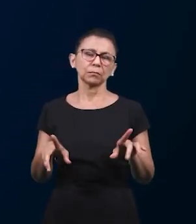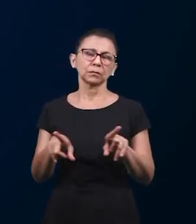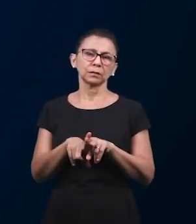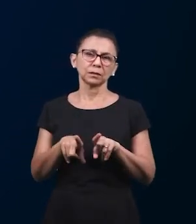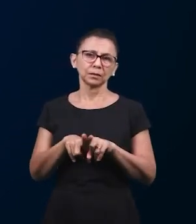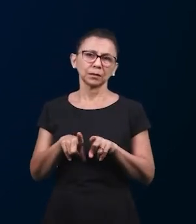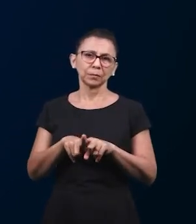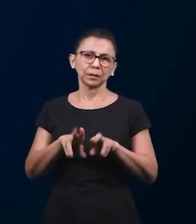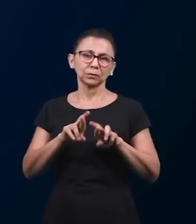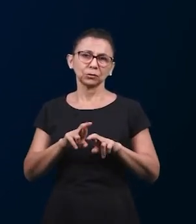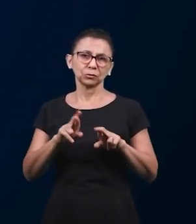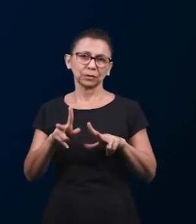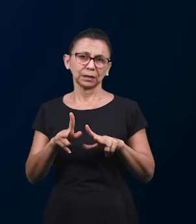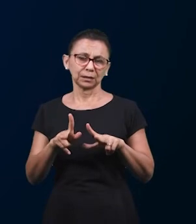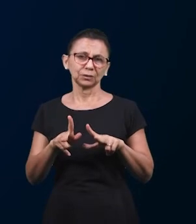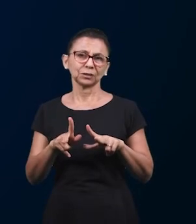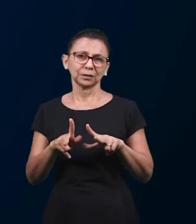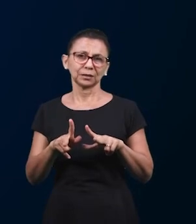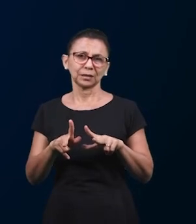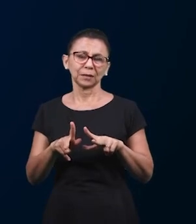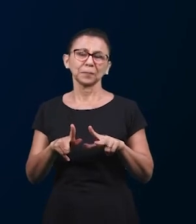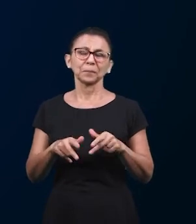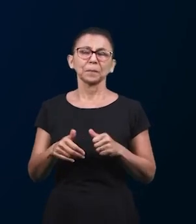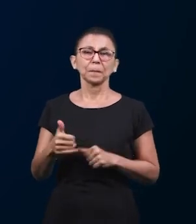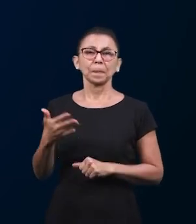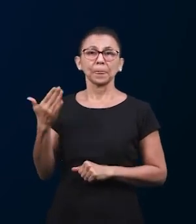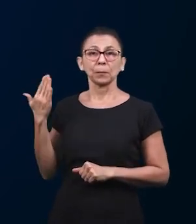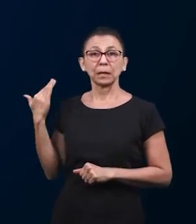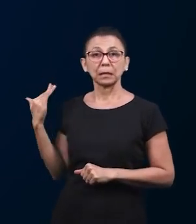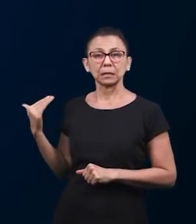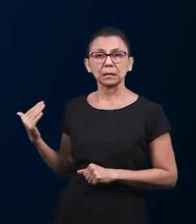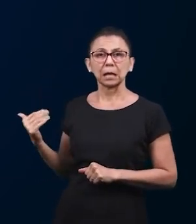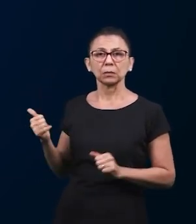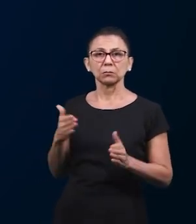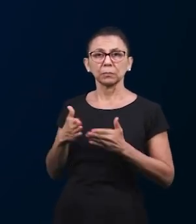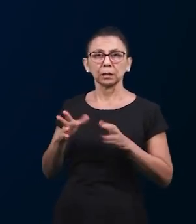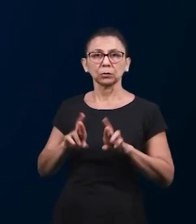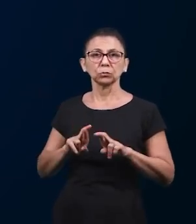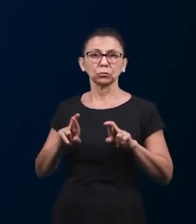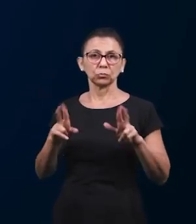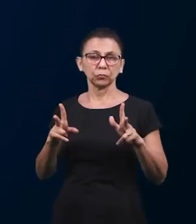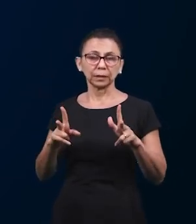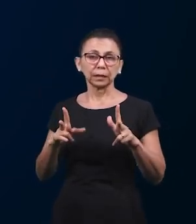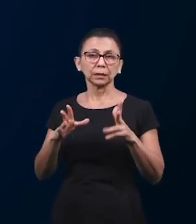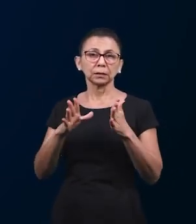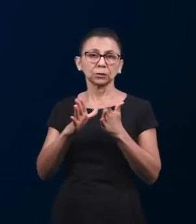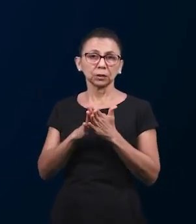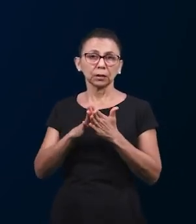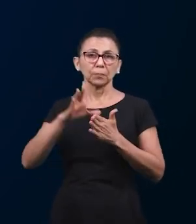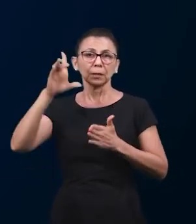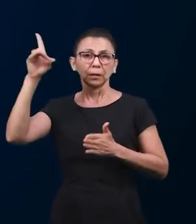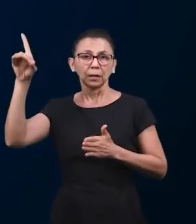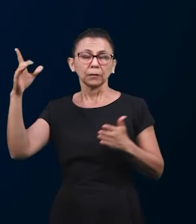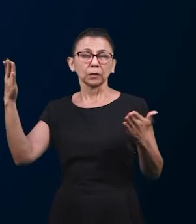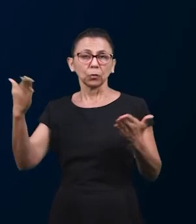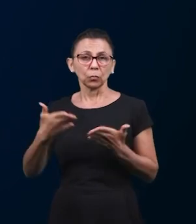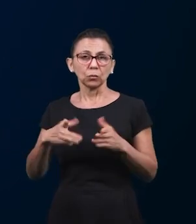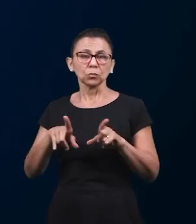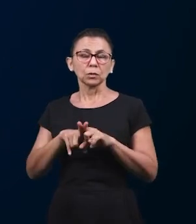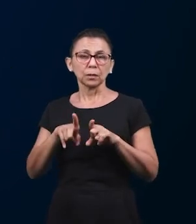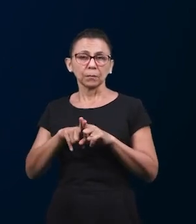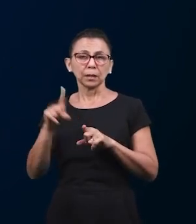Господь Он объединяет нас через Слово и Слово продолжает действовать в нас